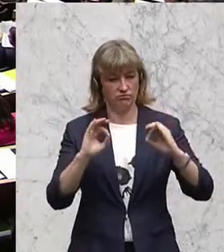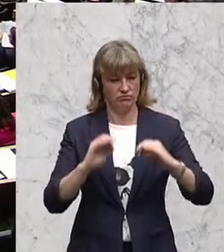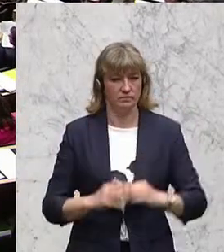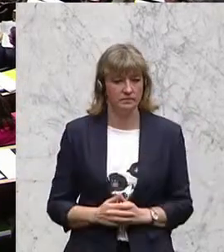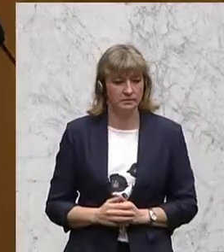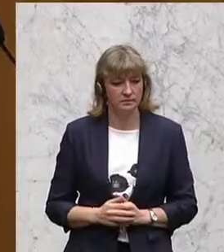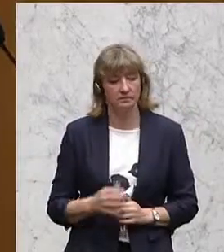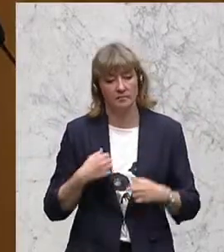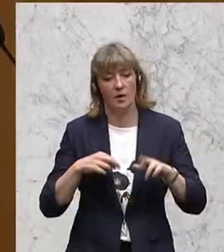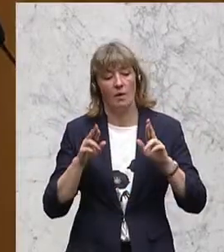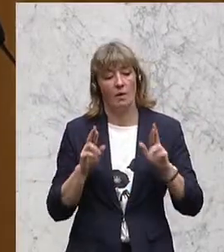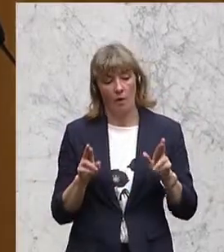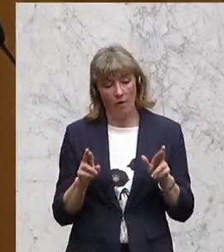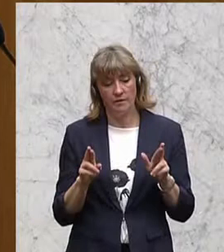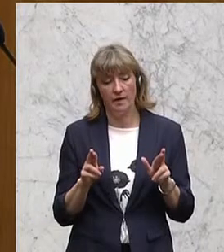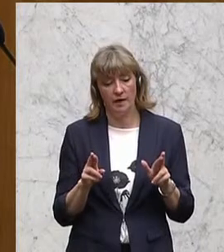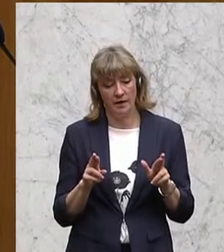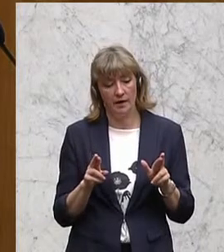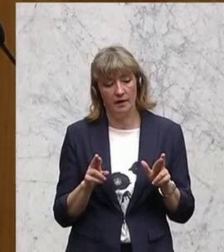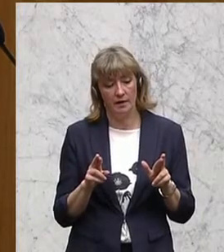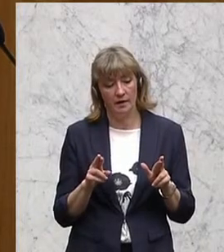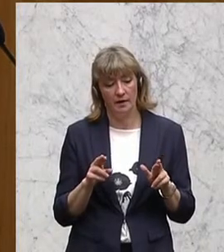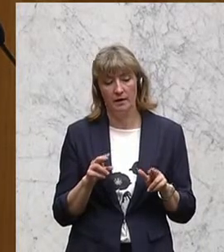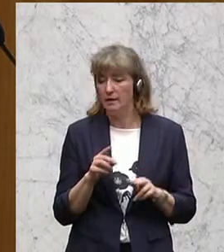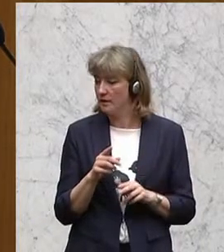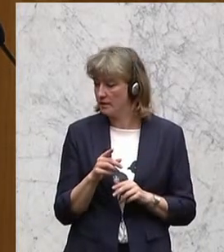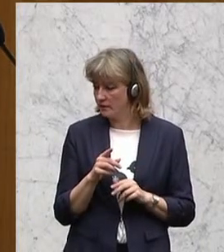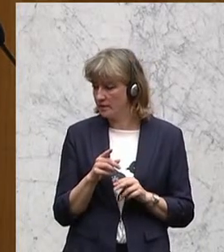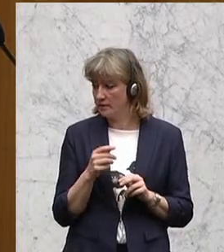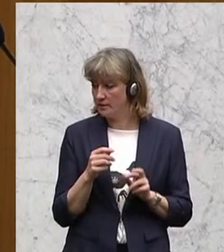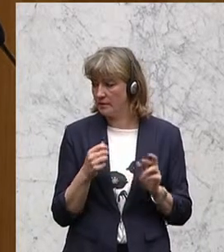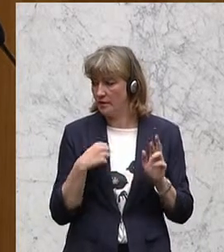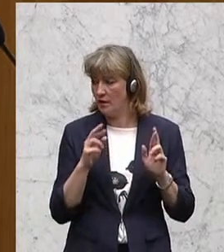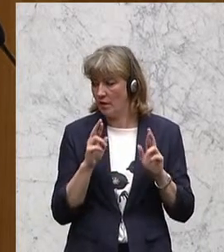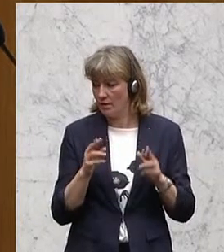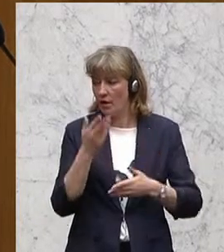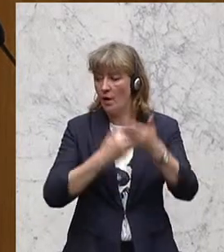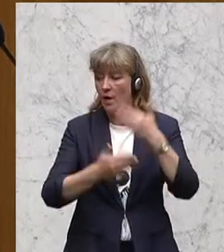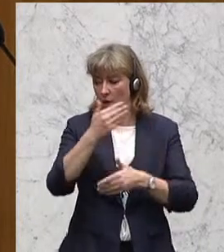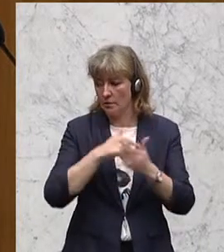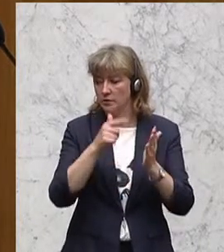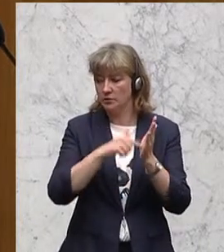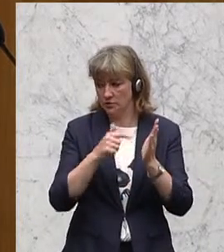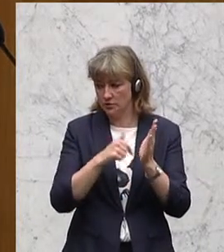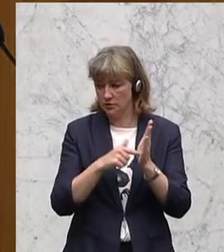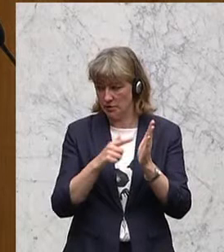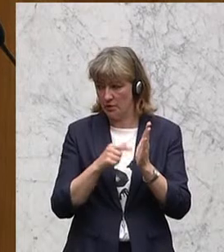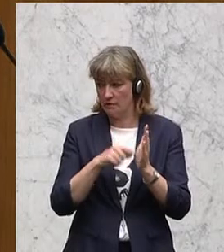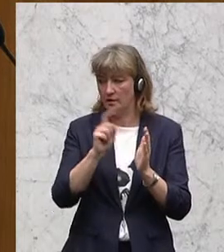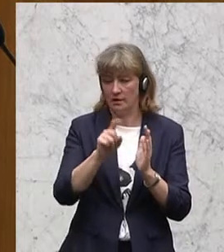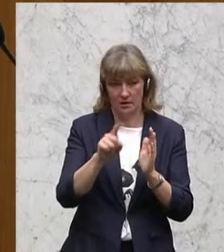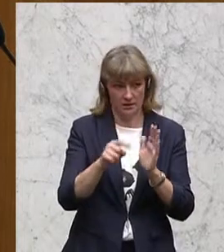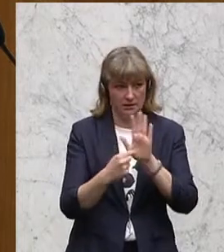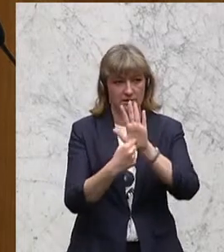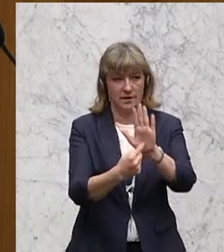Ich hoffe, dass diese Seite oft genutzt wird. Meine Damen und Herren, was mir